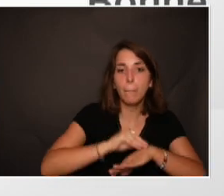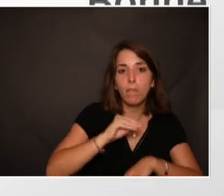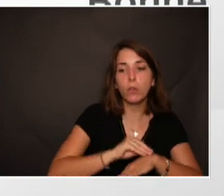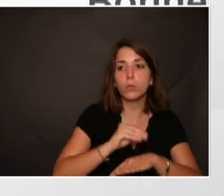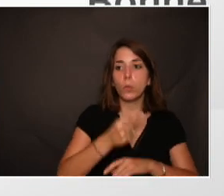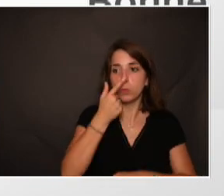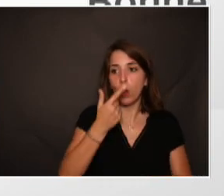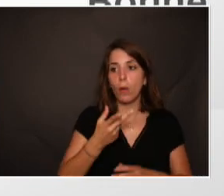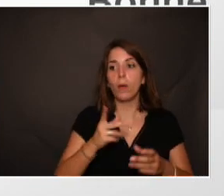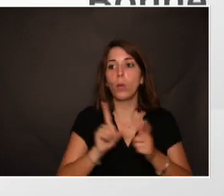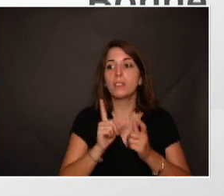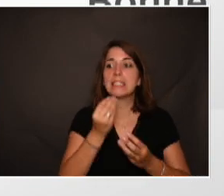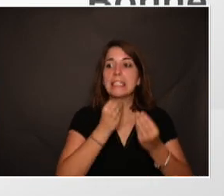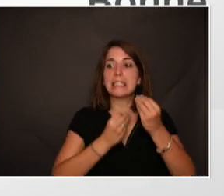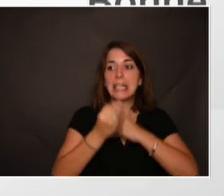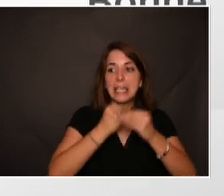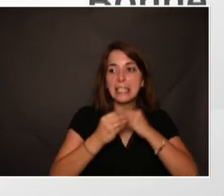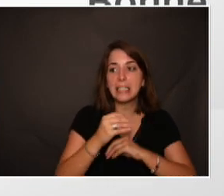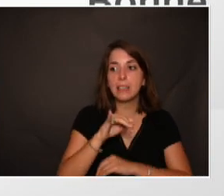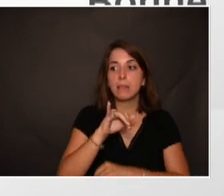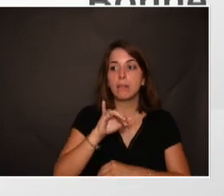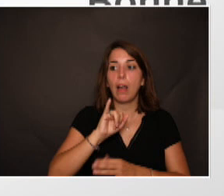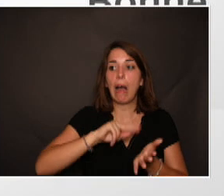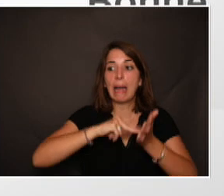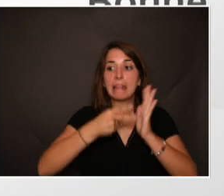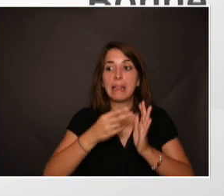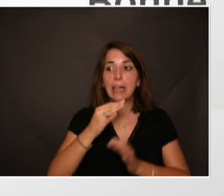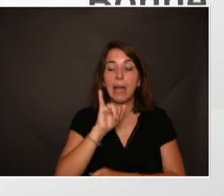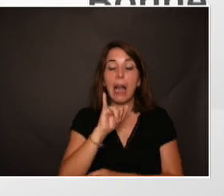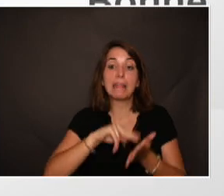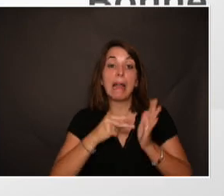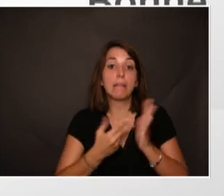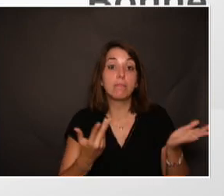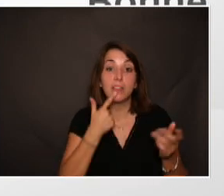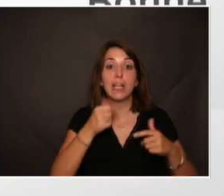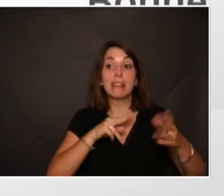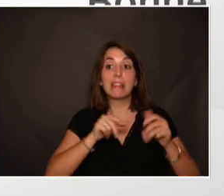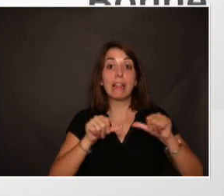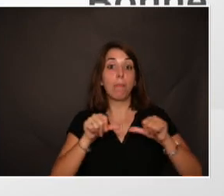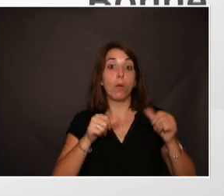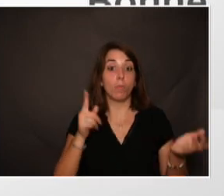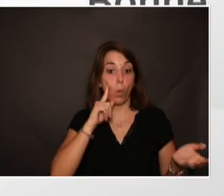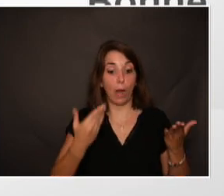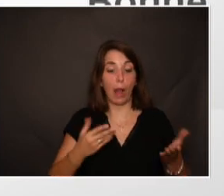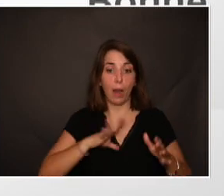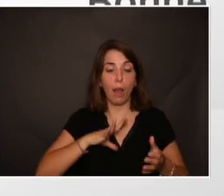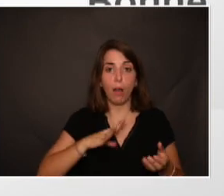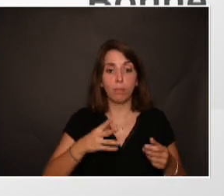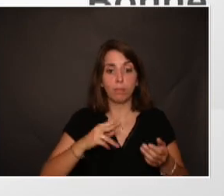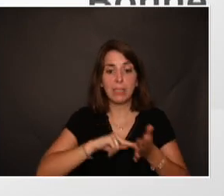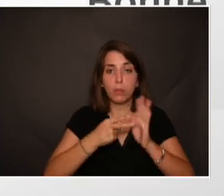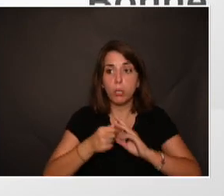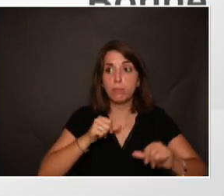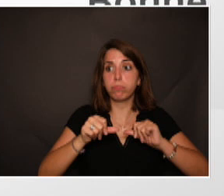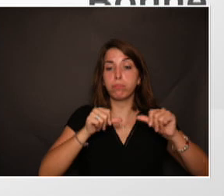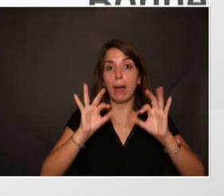des techniques high-tech. Alors le high-tech, ça peut faire sourire, mais aujourd'hui, on a déjà beaucoup de techniques high-tech pour jouer sur l